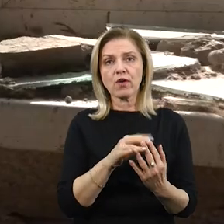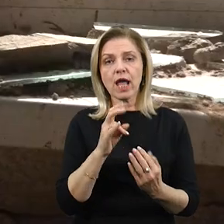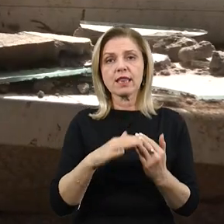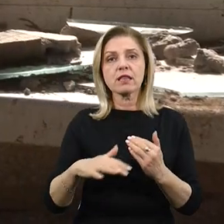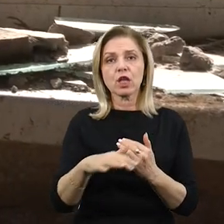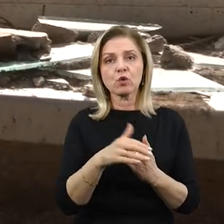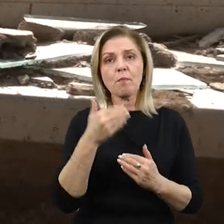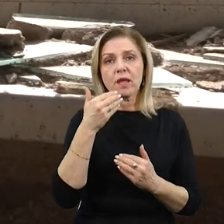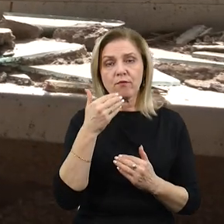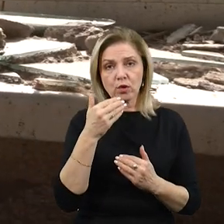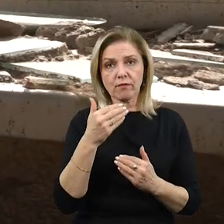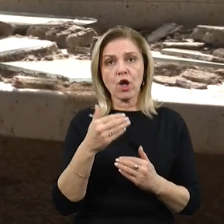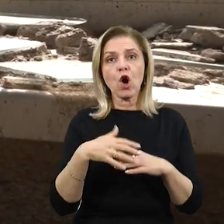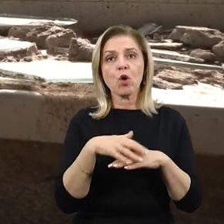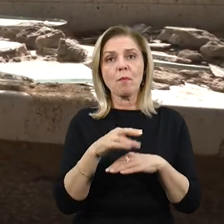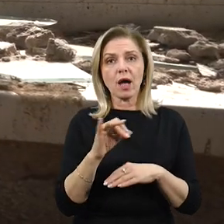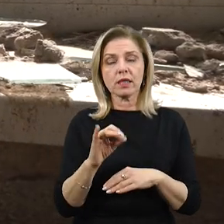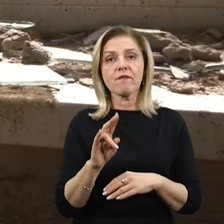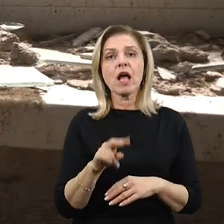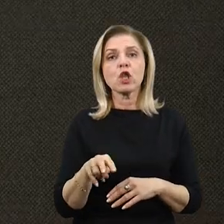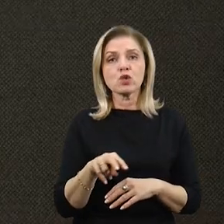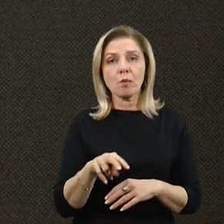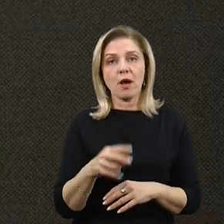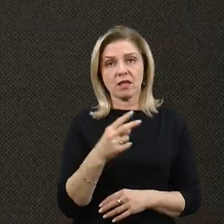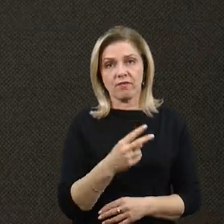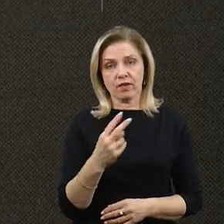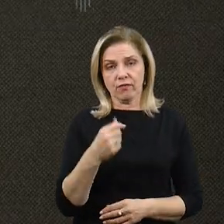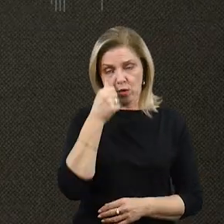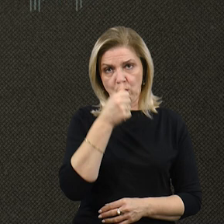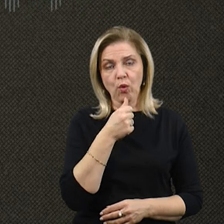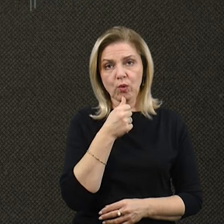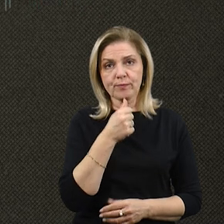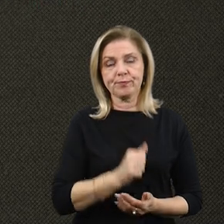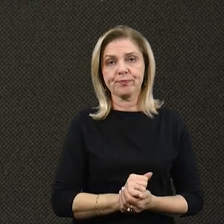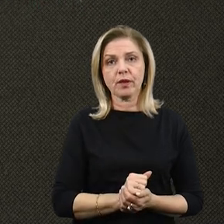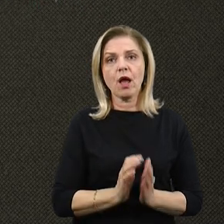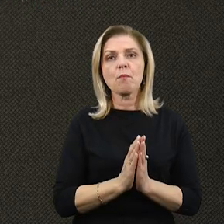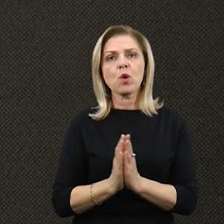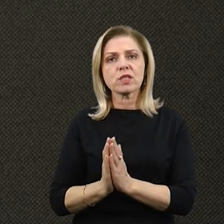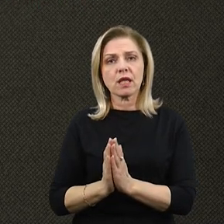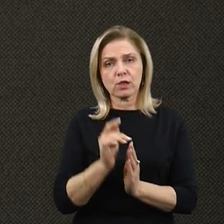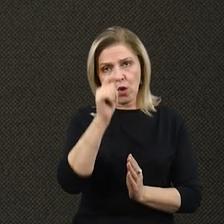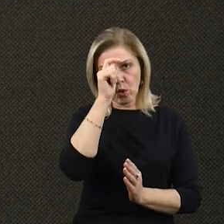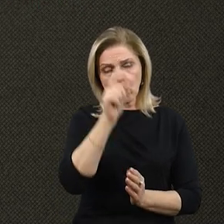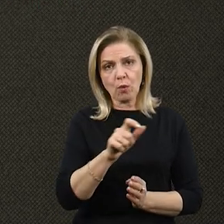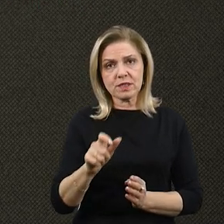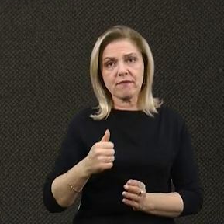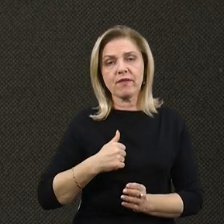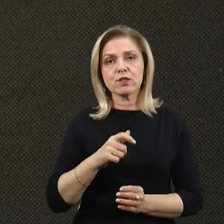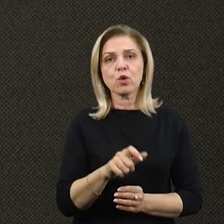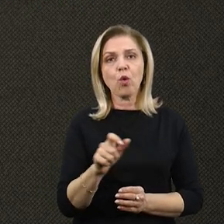громади в листопаді 2022-го. Спросили хлопців, військових,